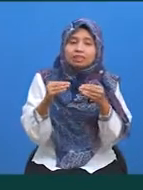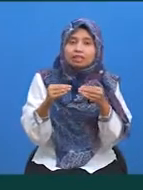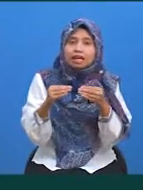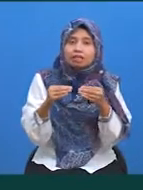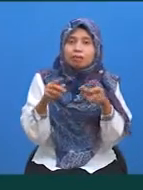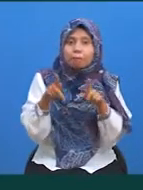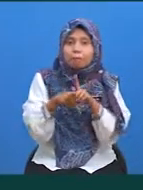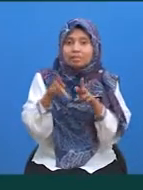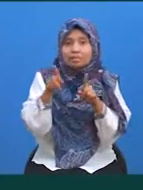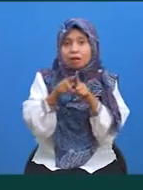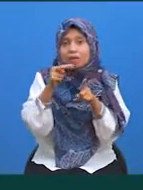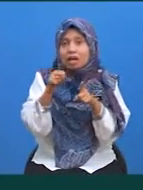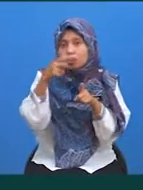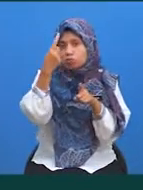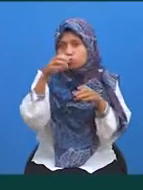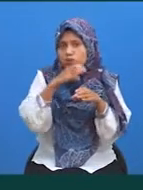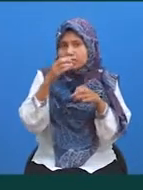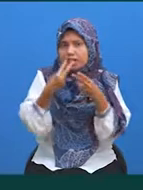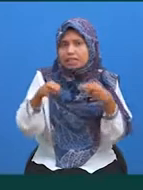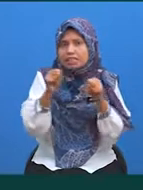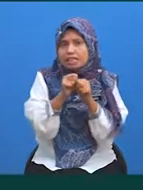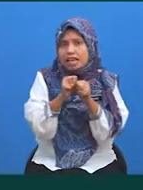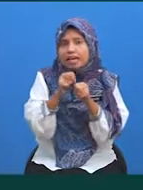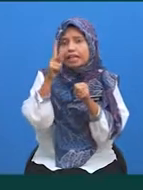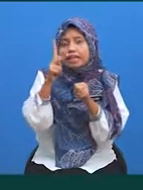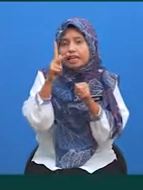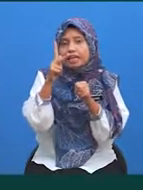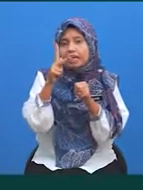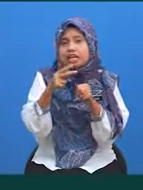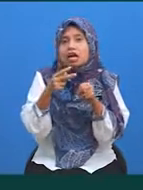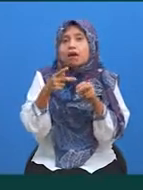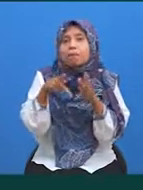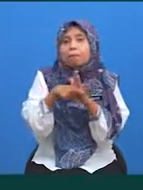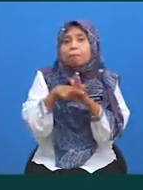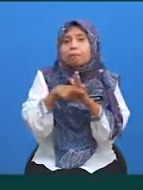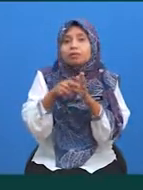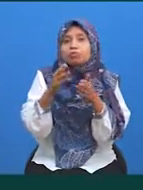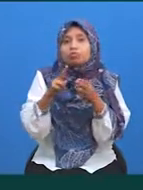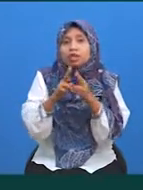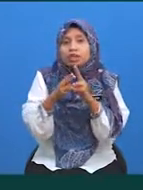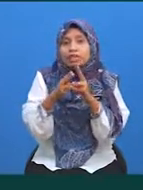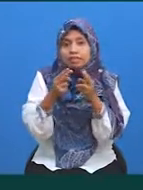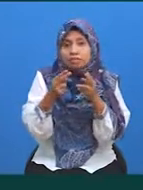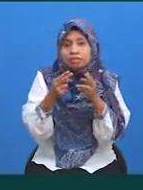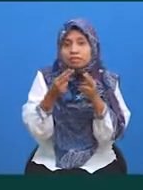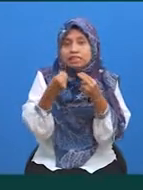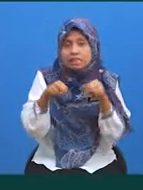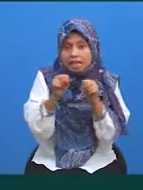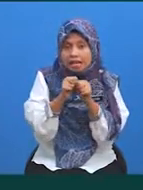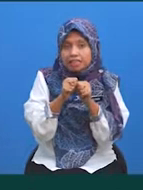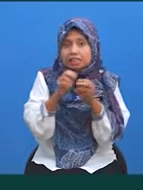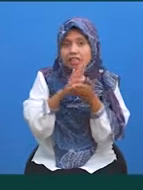bagi mencari nilai K Permudahkan nilai dalam kurungan Menjadi